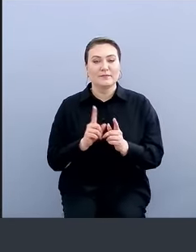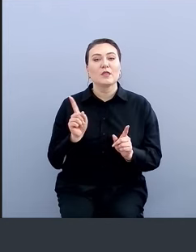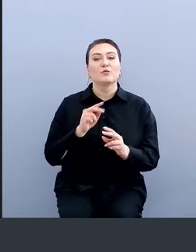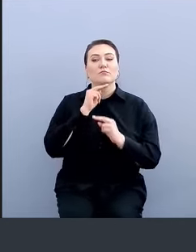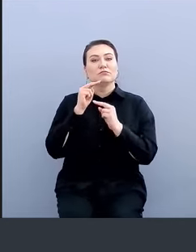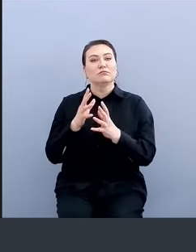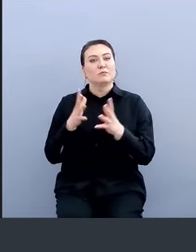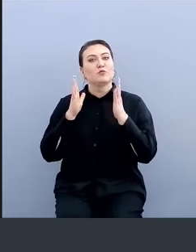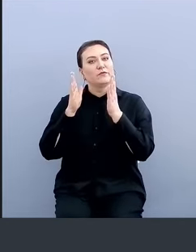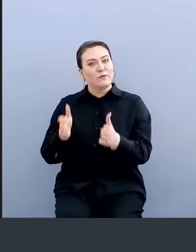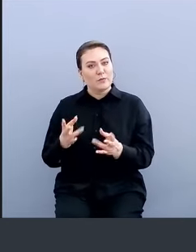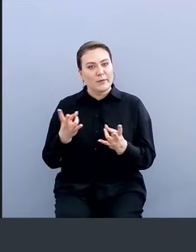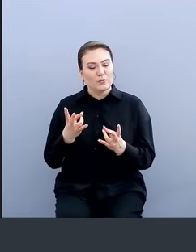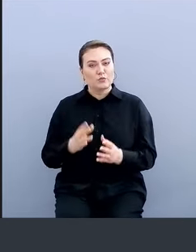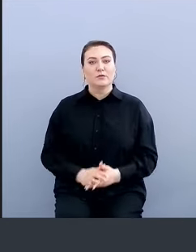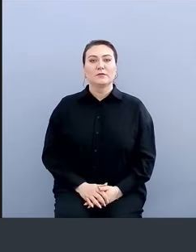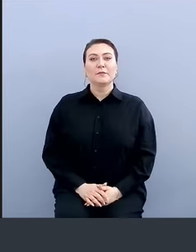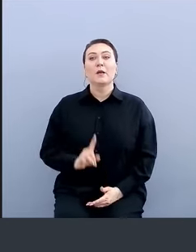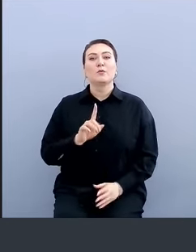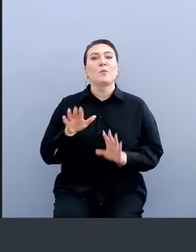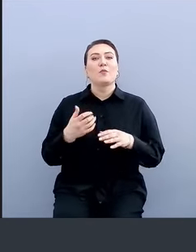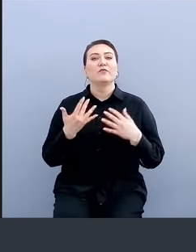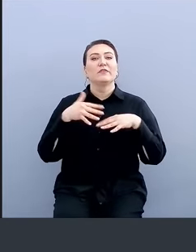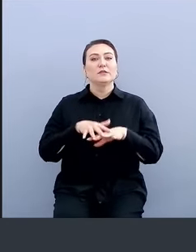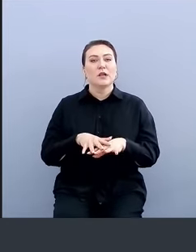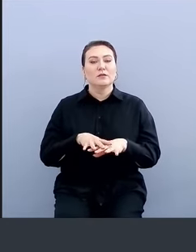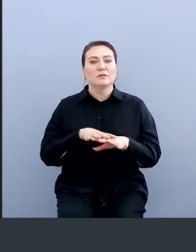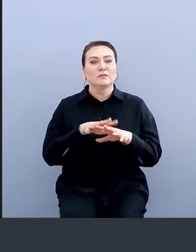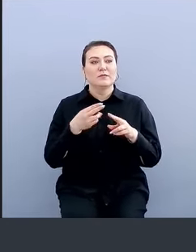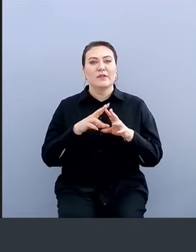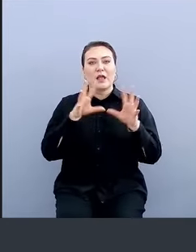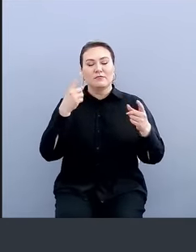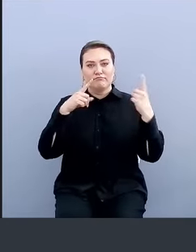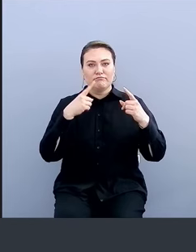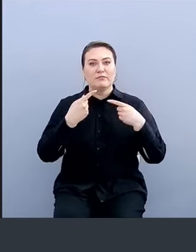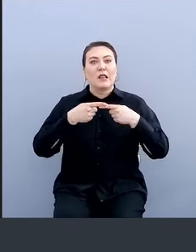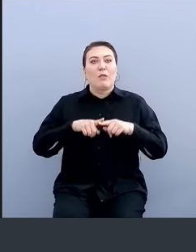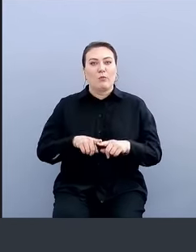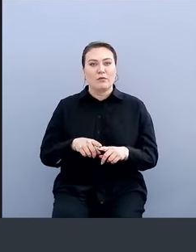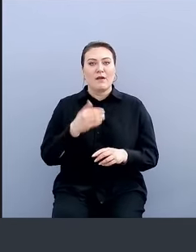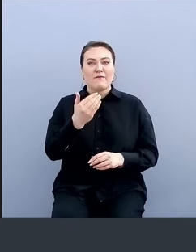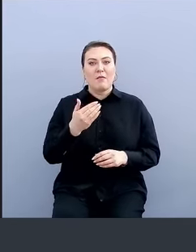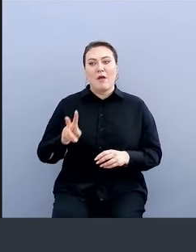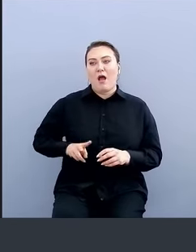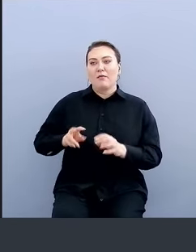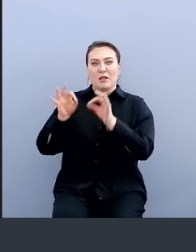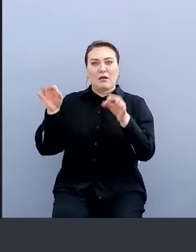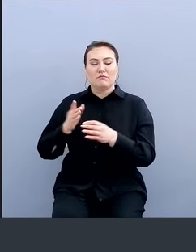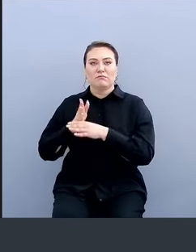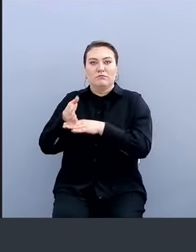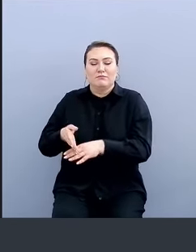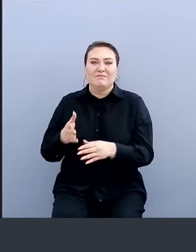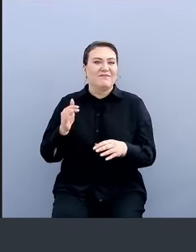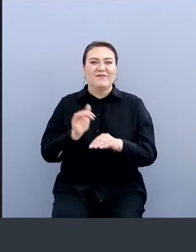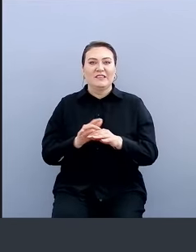на что нужно больше всего обращать внимание, потому что после внедрения вообще технологии вам к админкам фактически не получится,